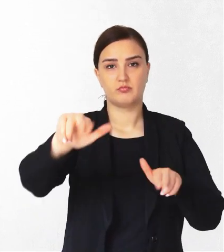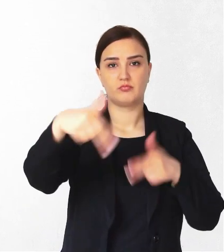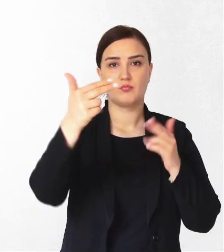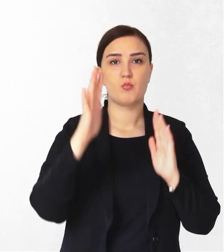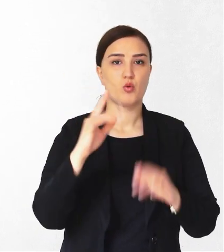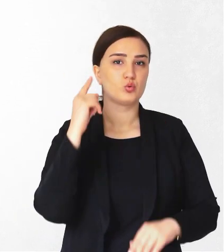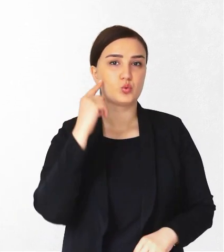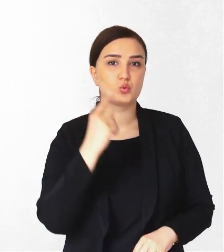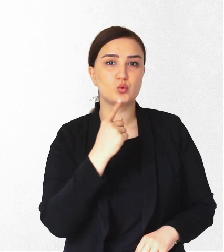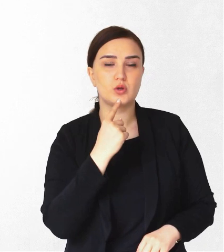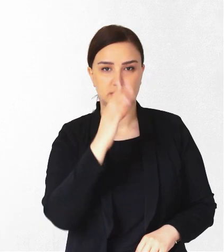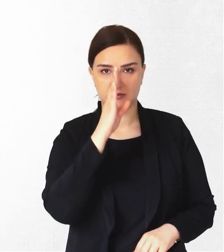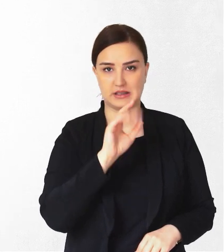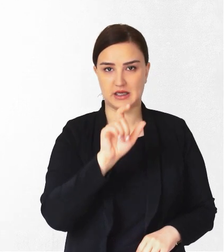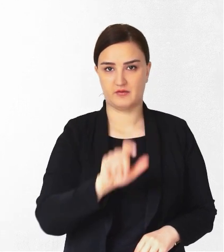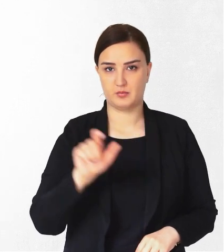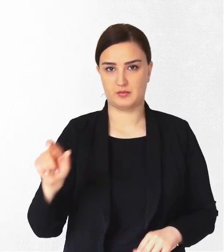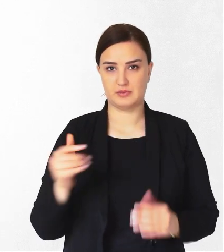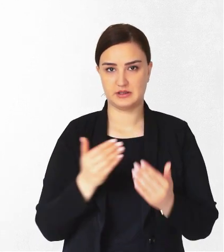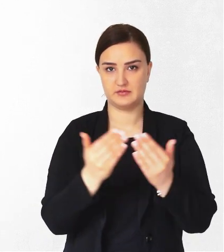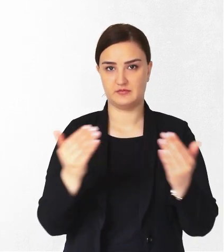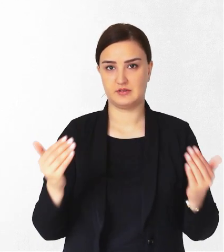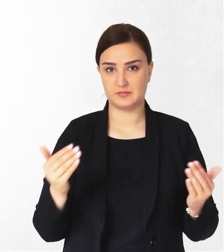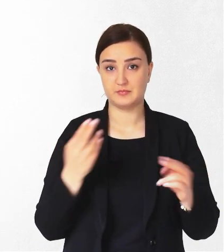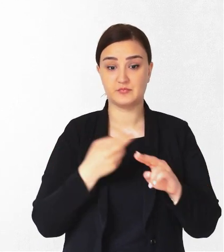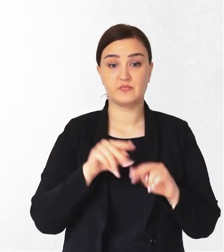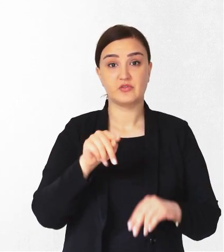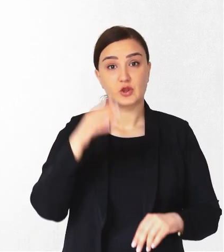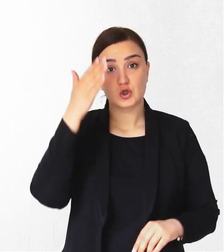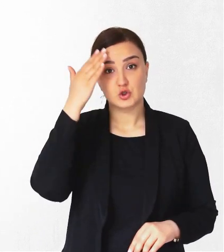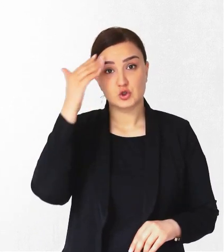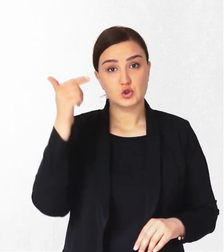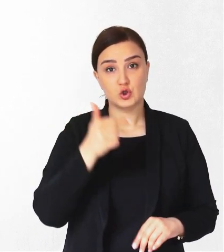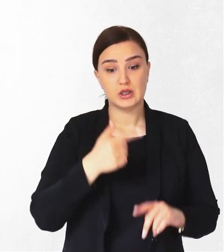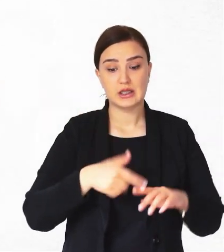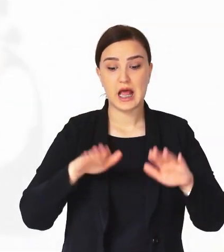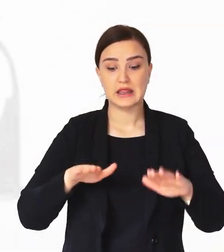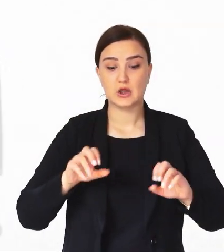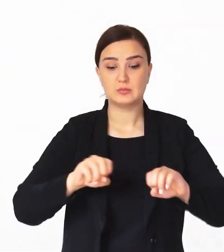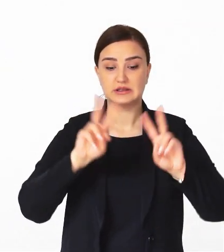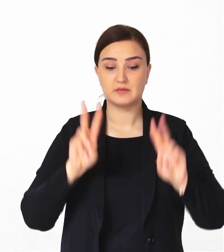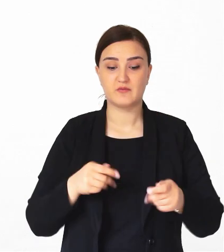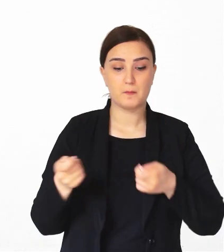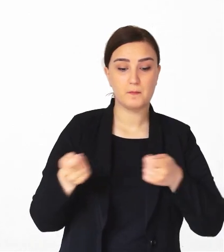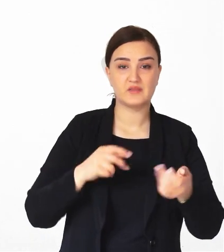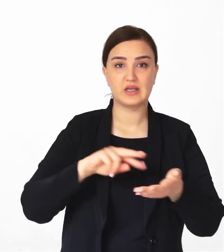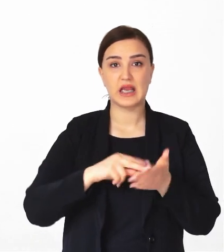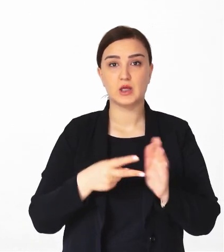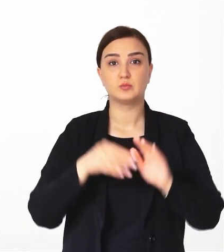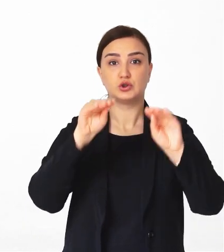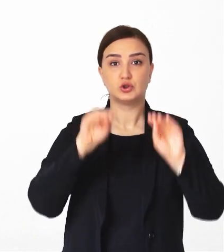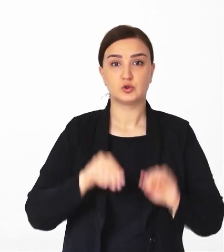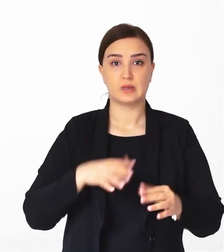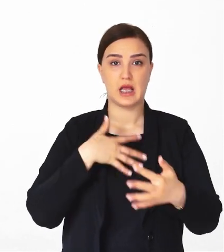zəng, yalnız eşitmə qabiliyyəti olmayan və eşitmə məhdudiyyəti olan şəxslər üçün. Qeyd edilən bilik və yerli